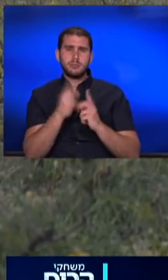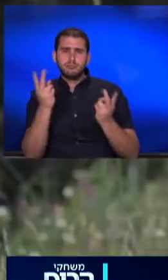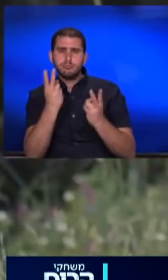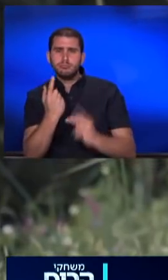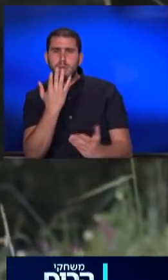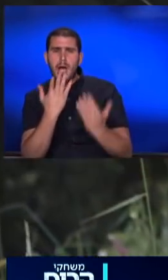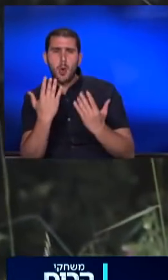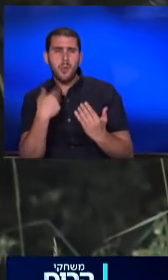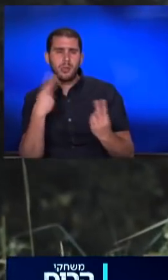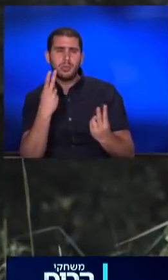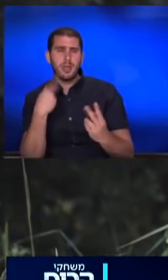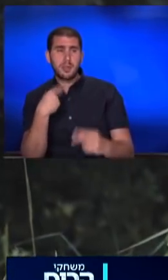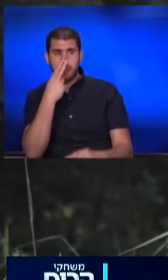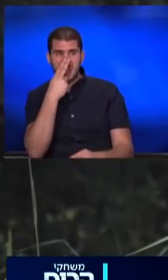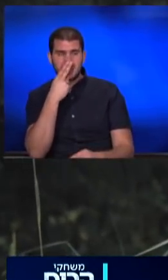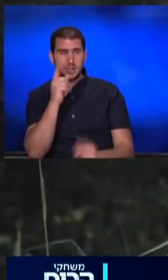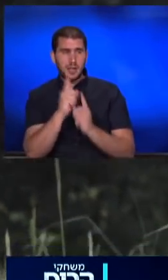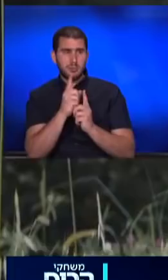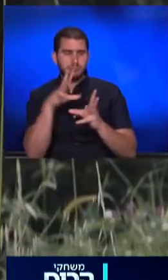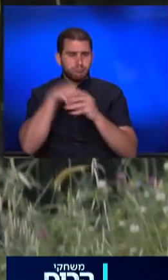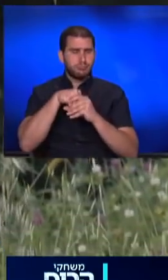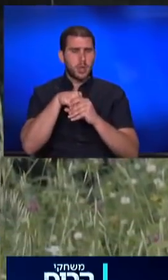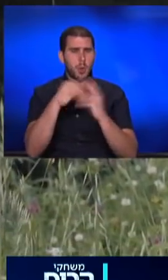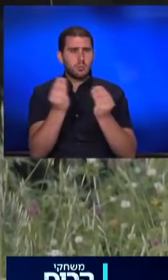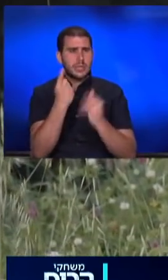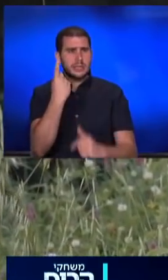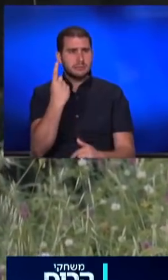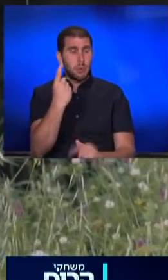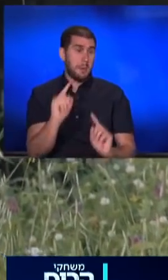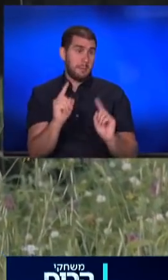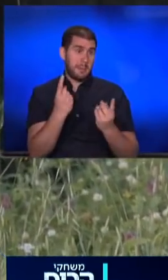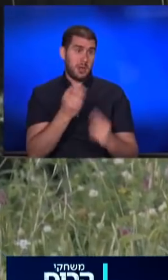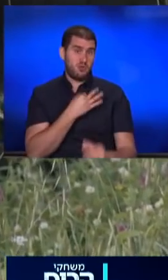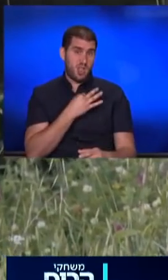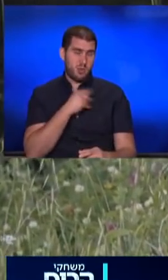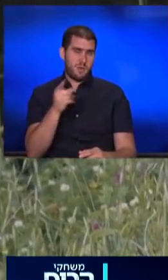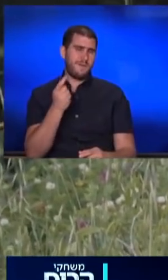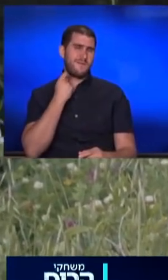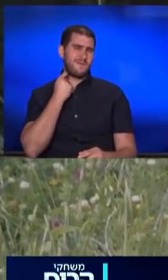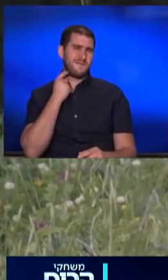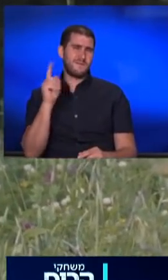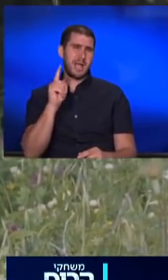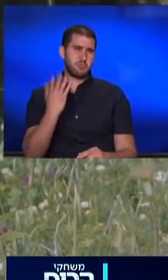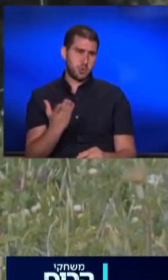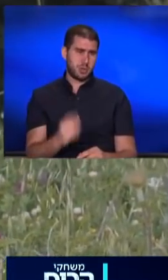מנסה לעצור בתוך הנוצר, הנקרא זה שלנו זה הוורמותים,